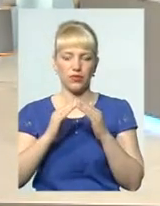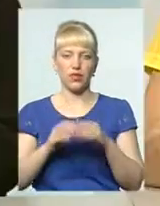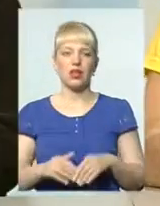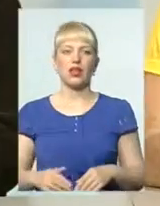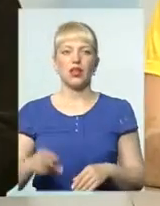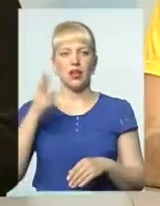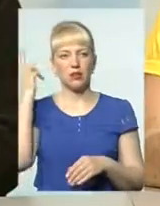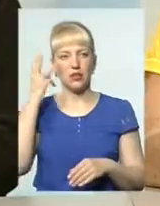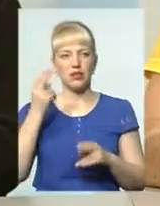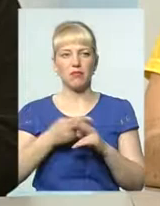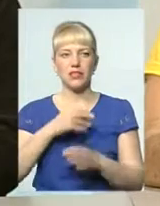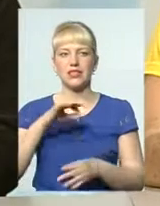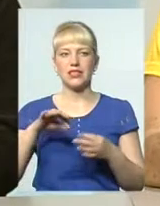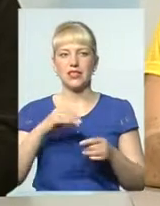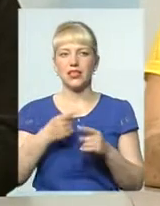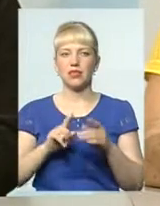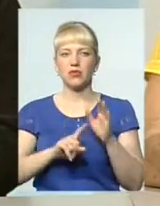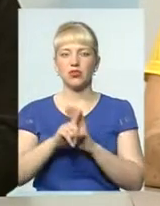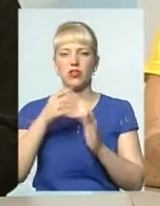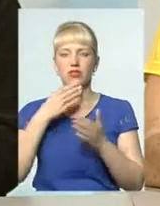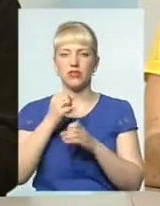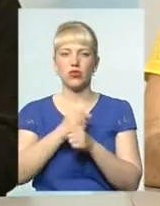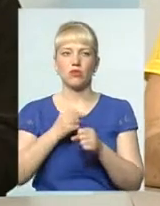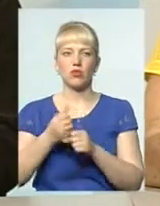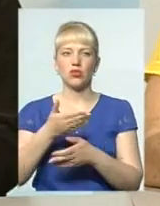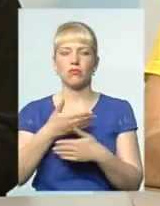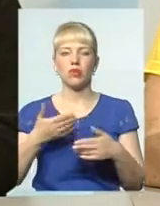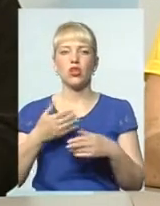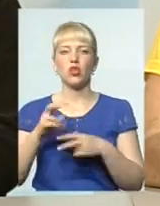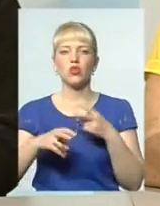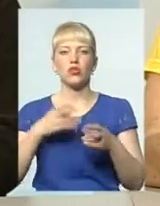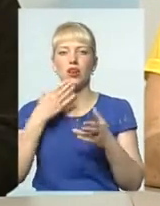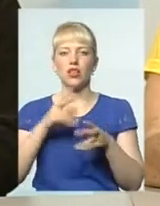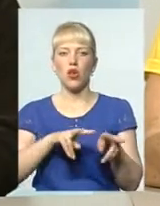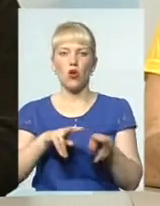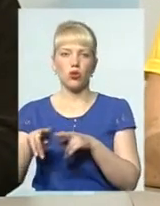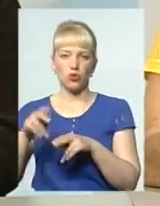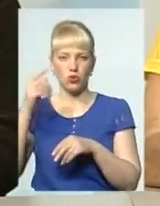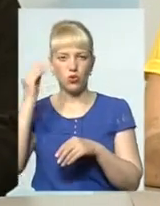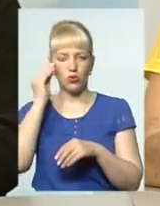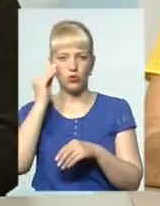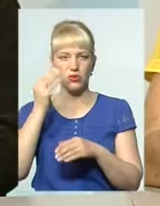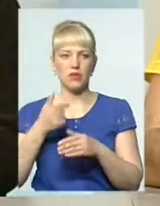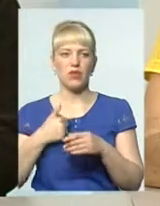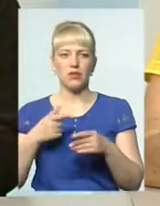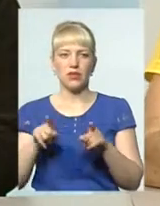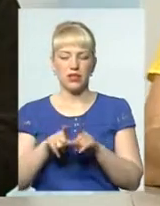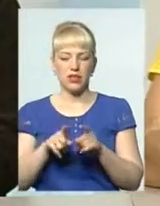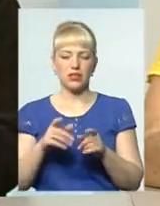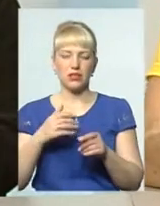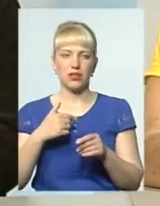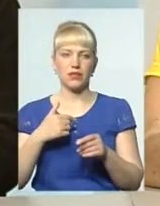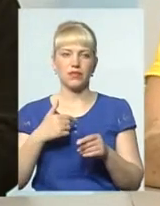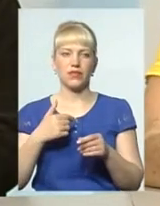Хмельницька на Басаріт, вона саме перед, коли починала свою роботу, вона шукала своїх однодумців. Так вона знайшла мене, і ми її об'єднули